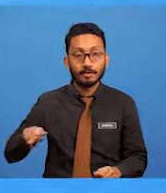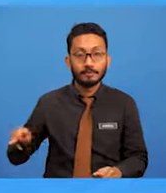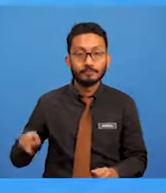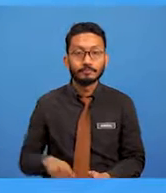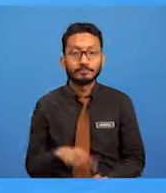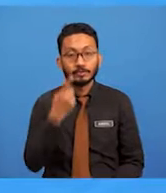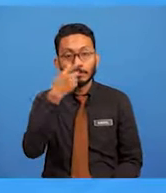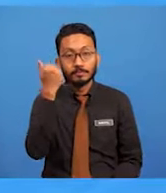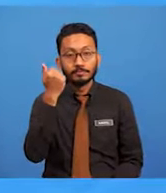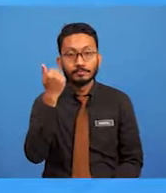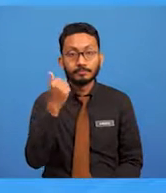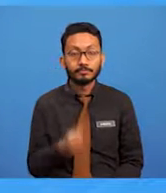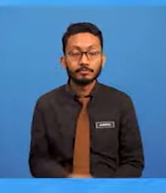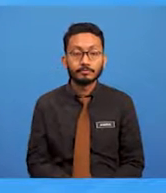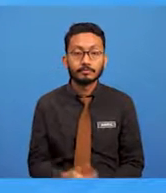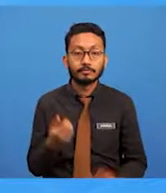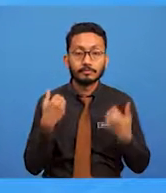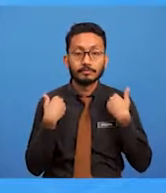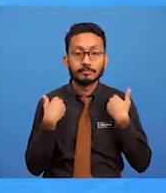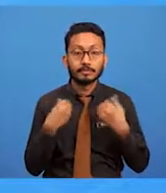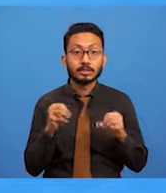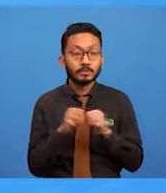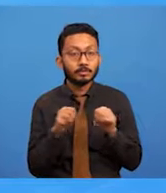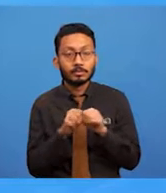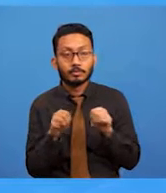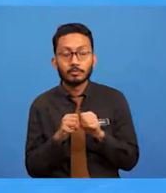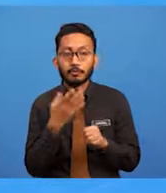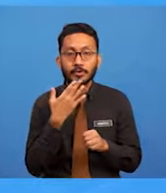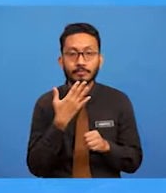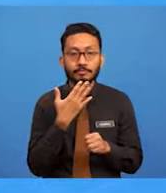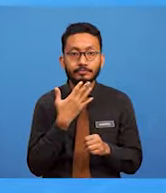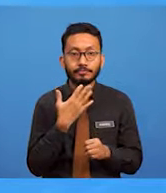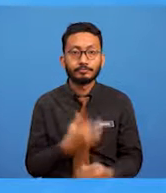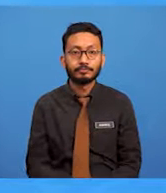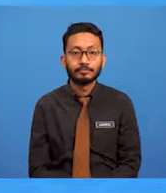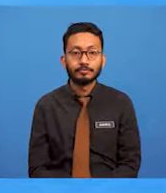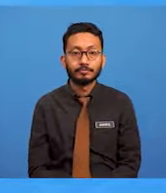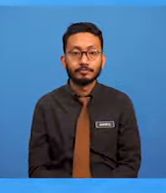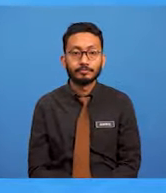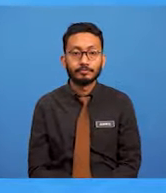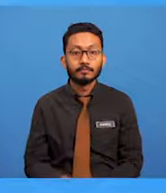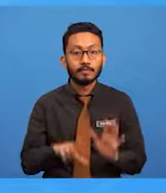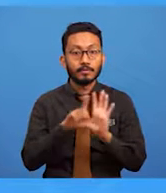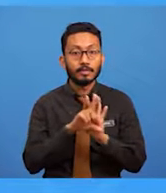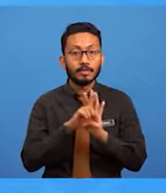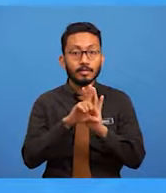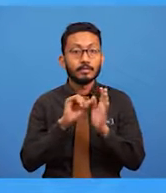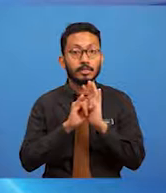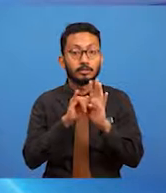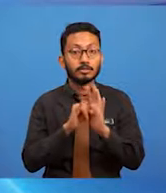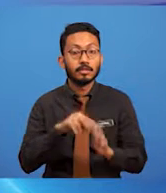-cirinya yang pelbagai warna campuran iaitu melampangkan imej kanak-kanak.